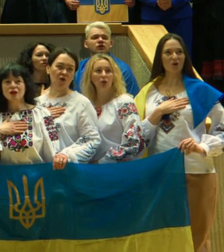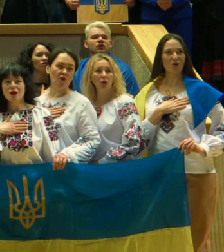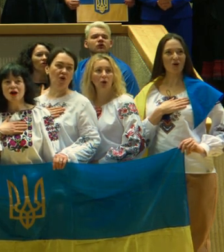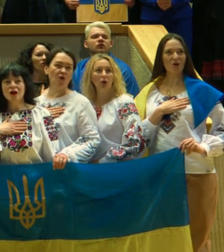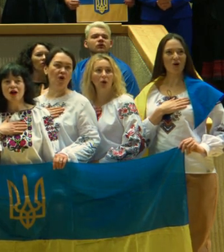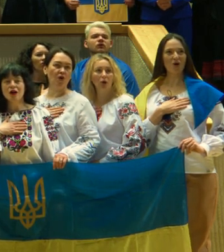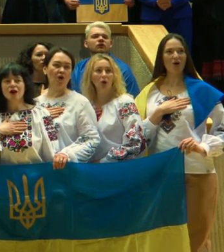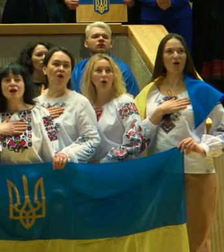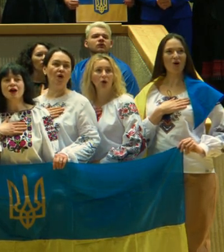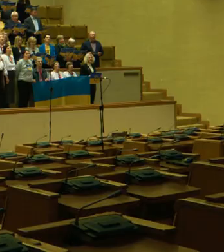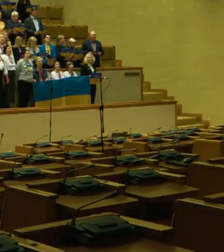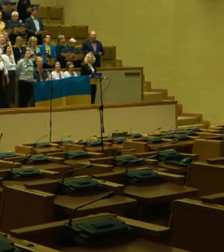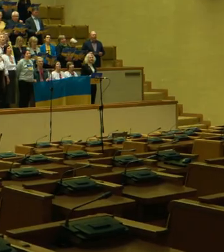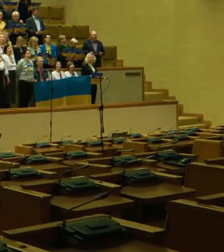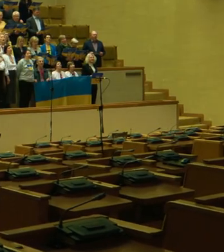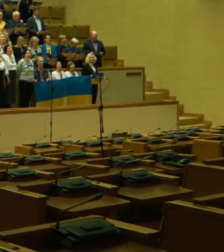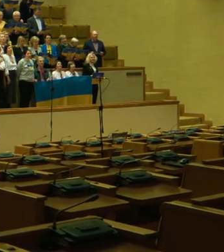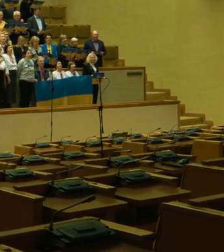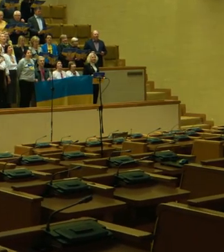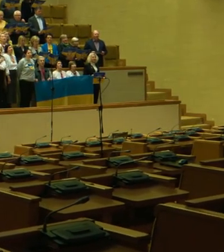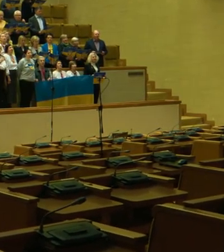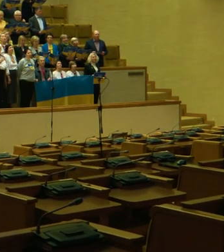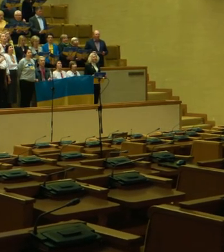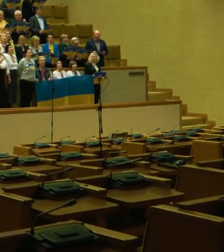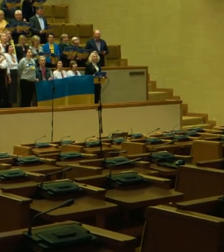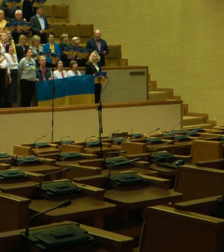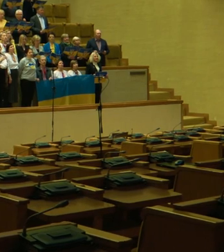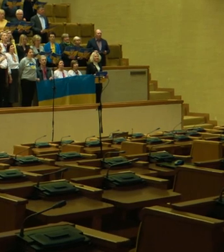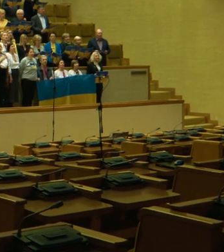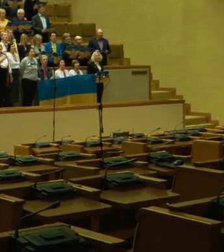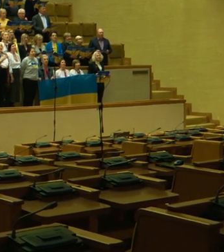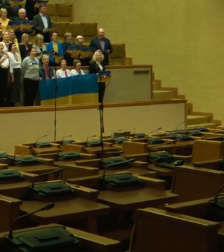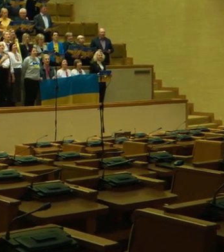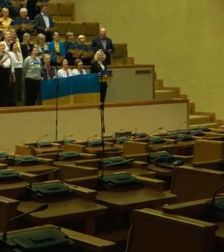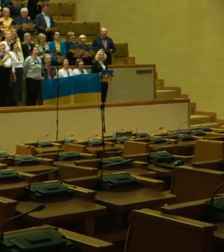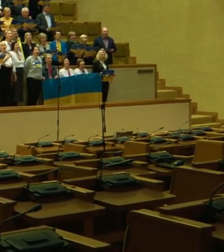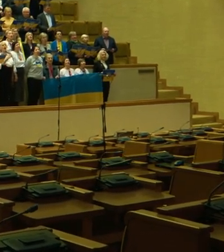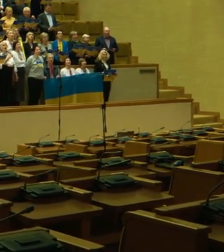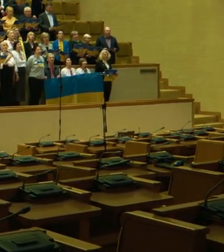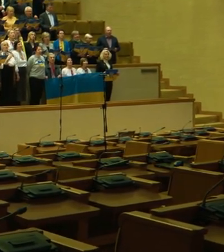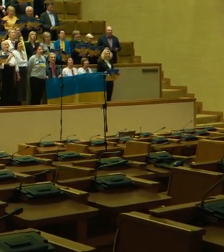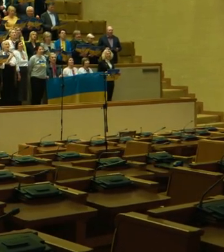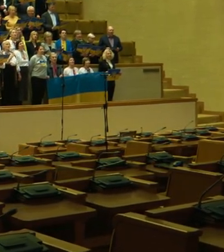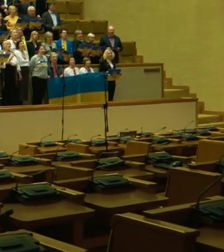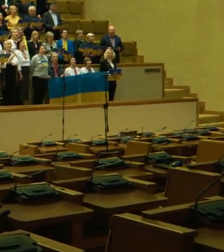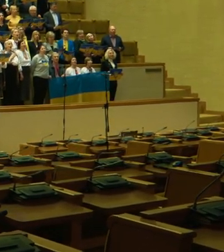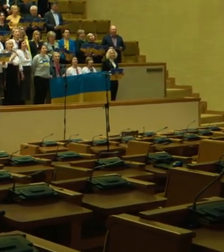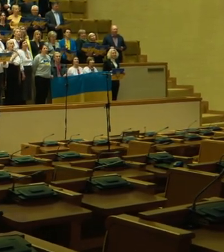galutinės Sėmo bendruomenė